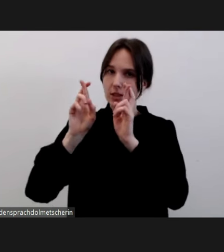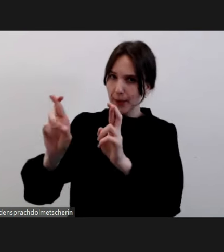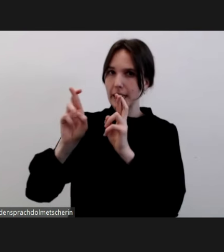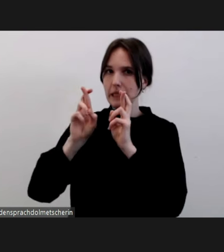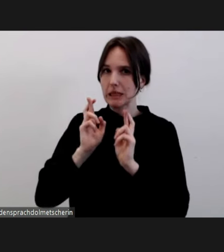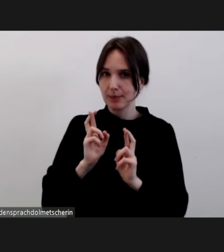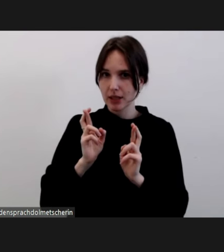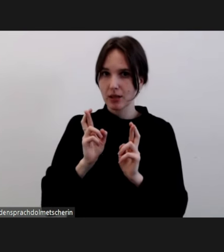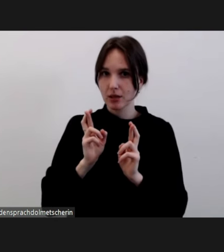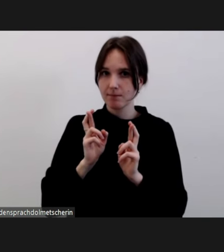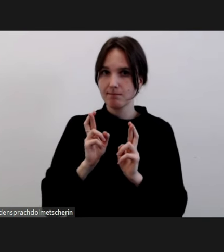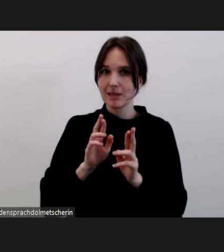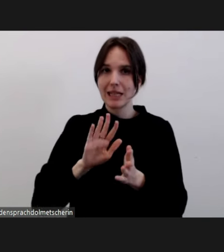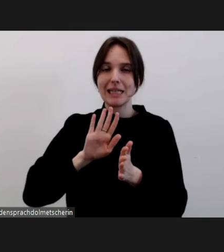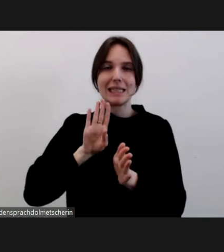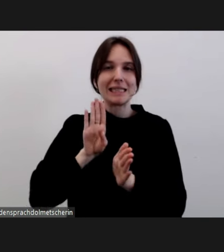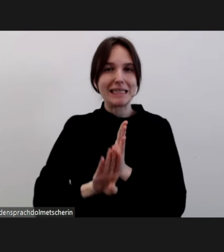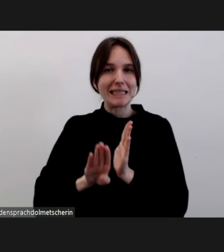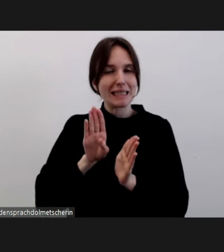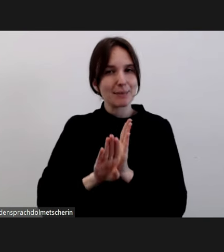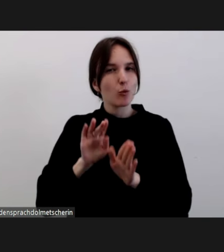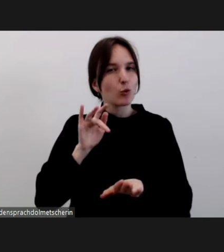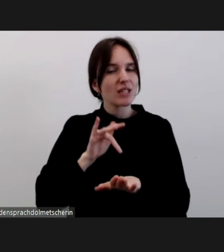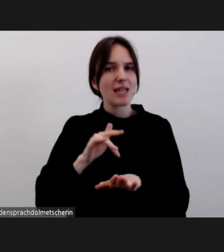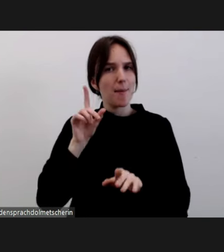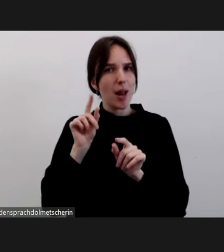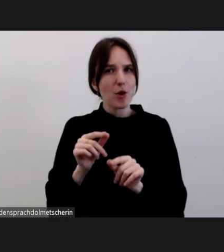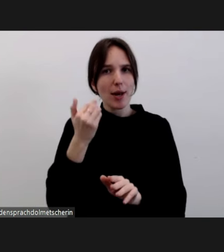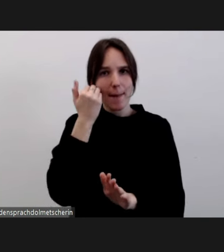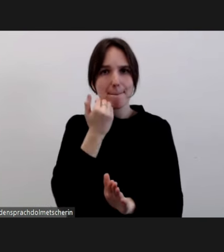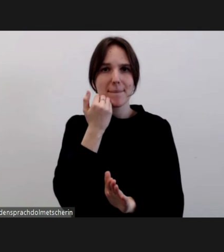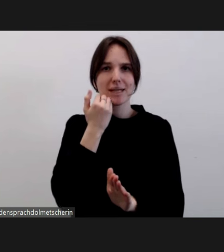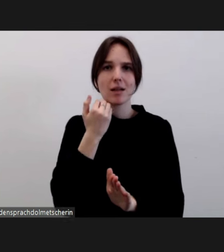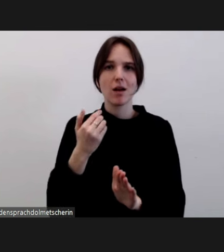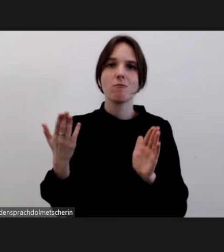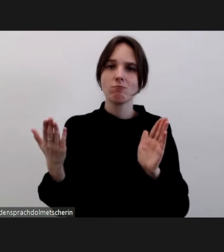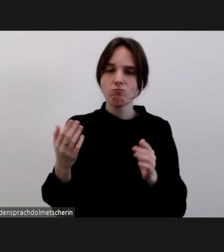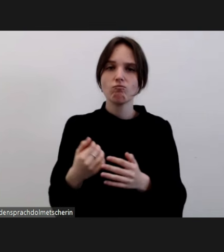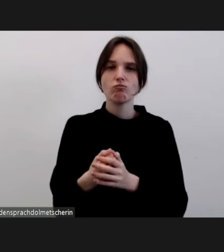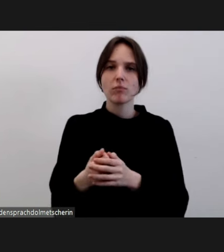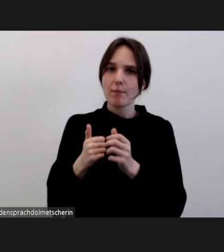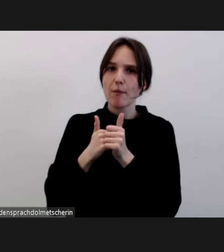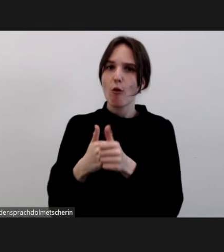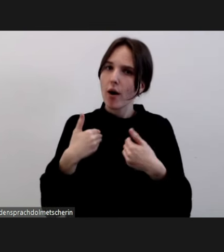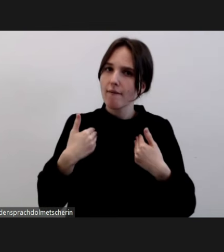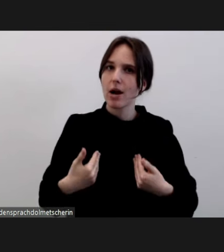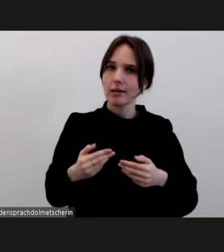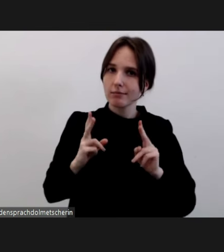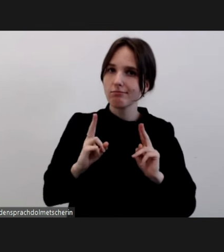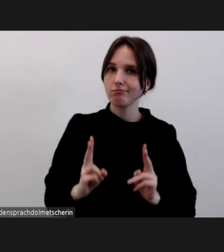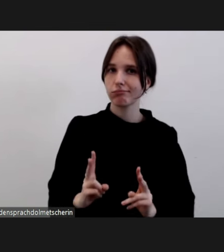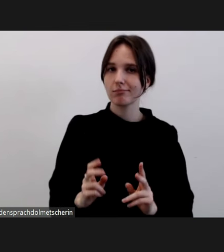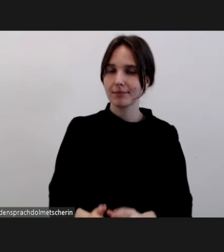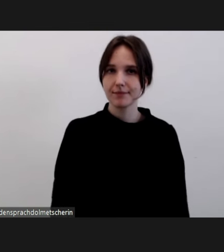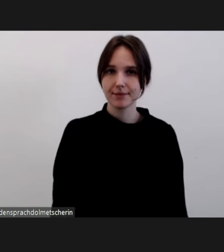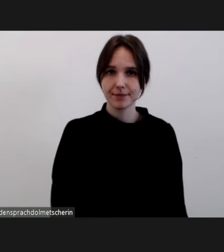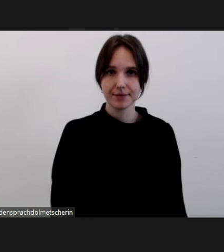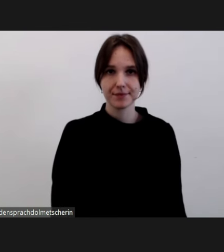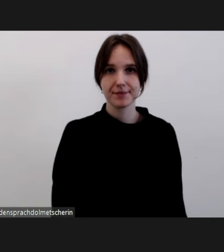und diskriminierungssensibel miteinander umgehen und die Etikette einhalten. Ganz wichtig,